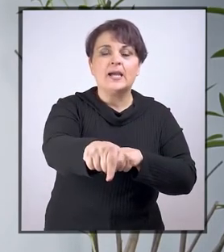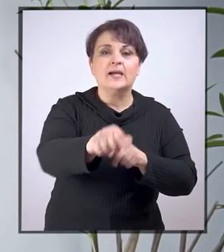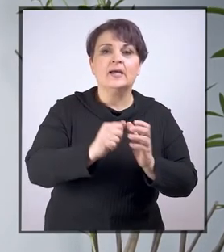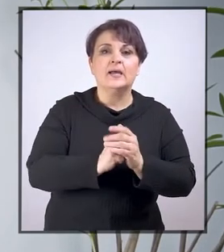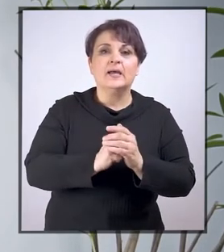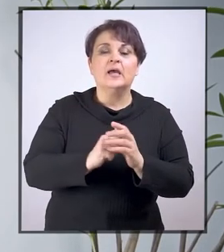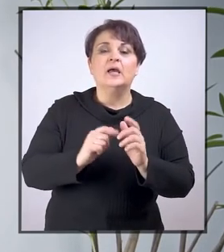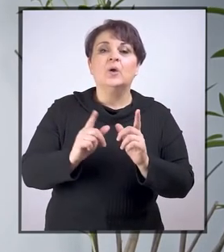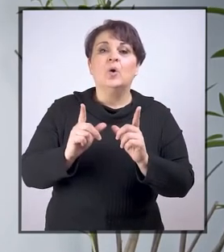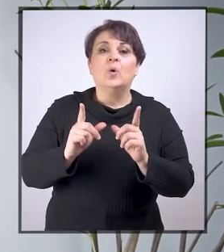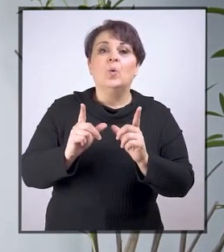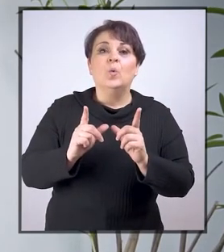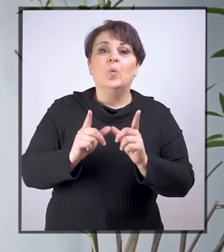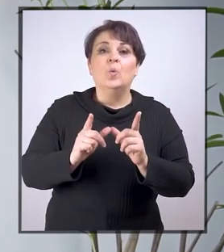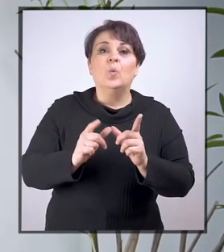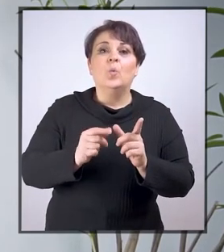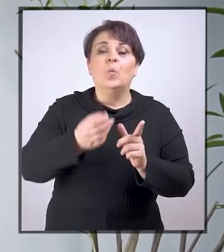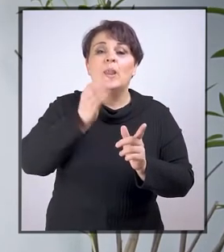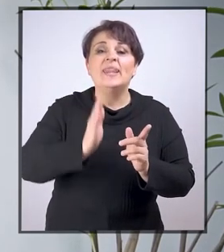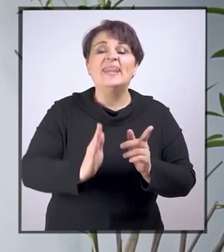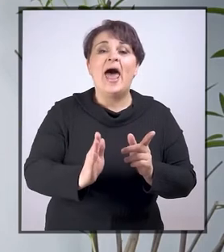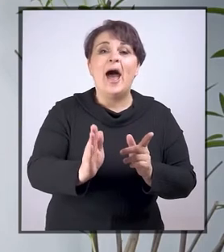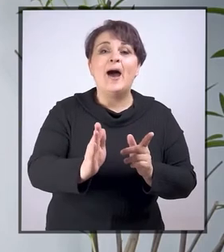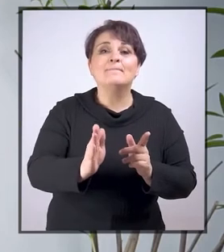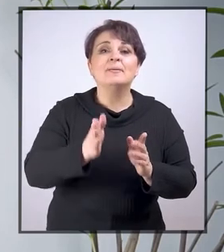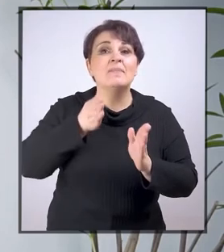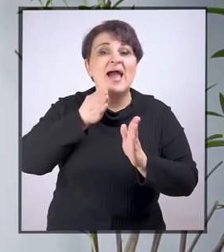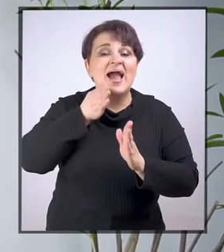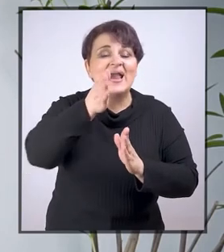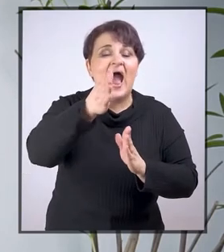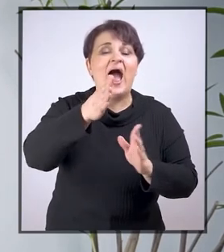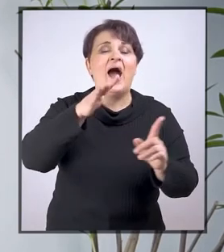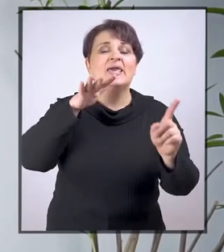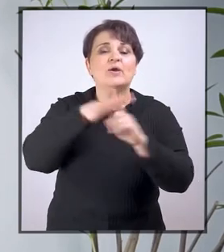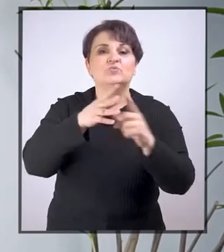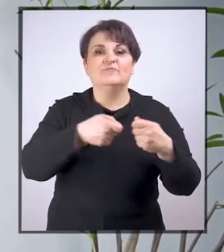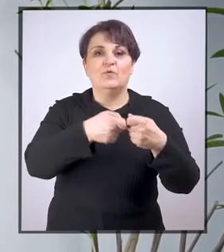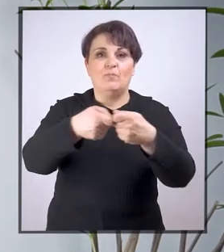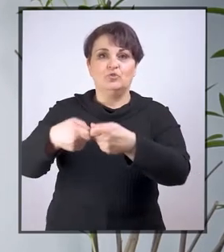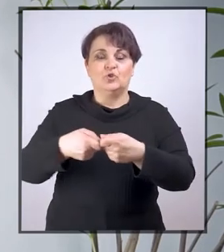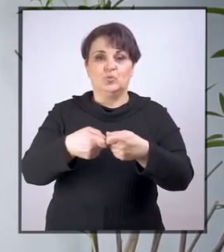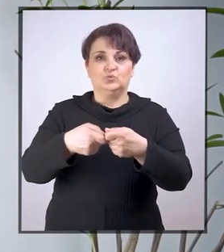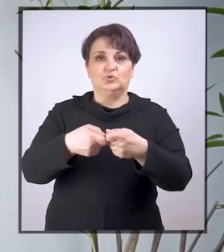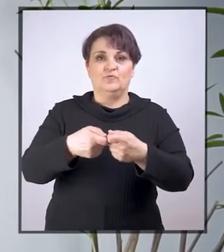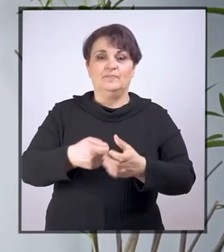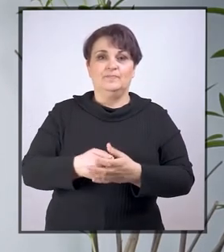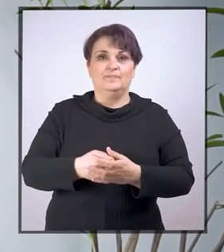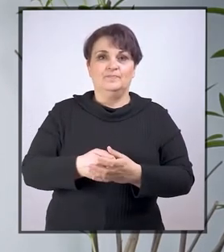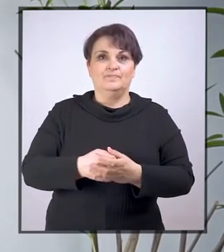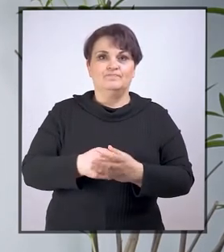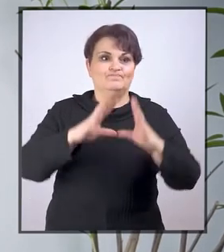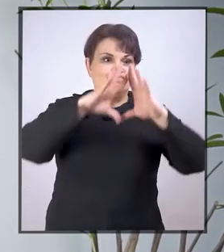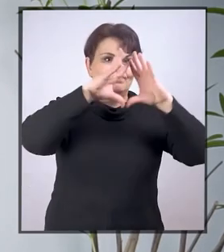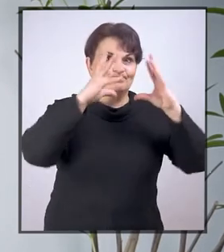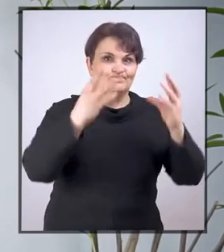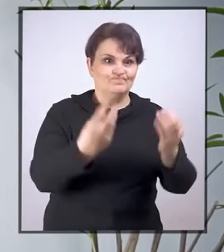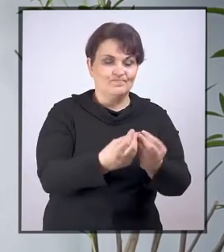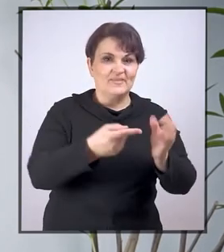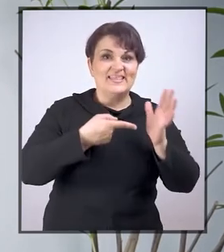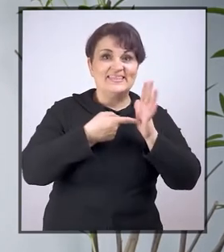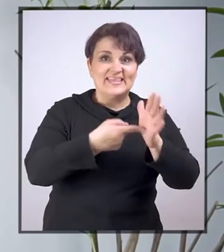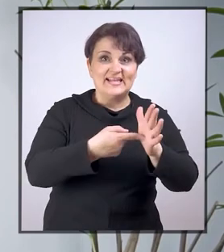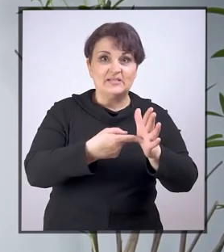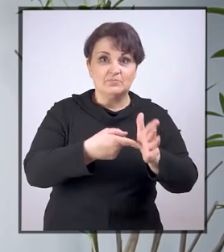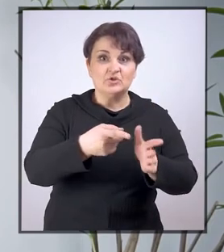u napretku ka inkluzivnom društvu. Set